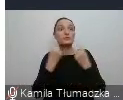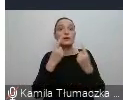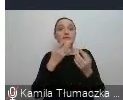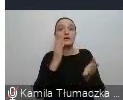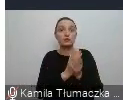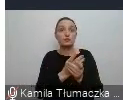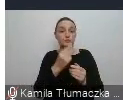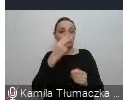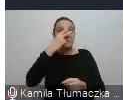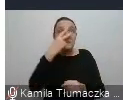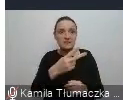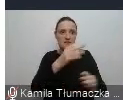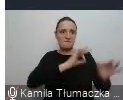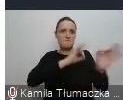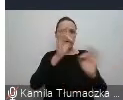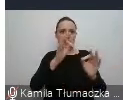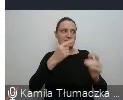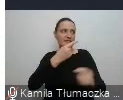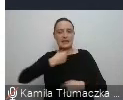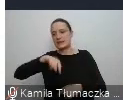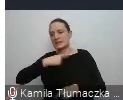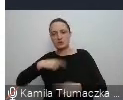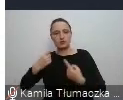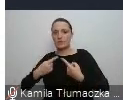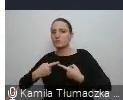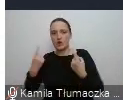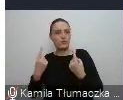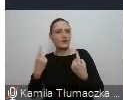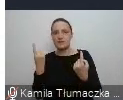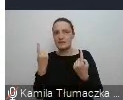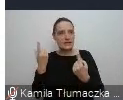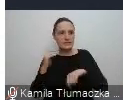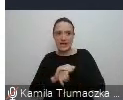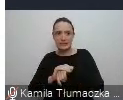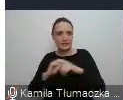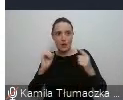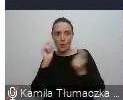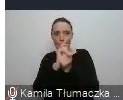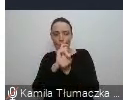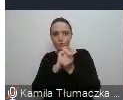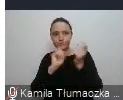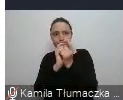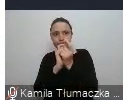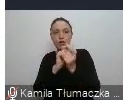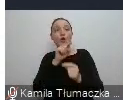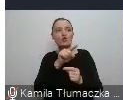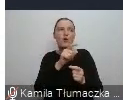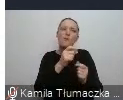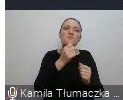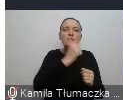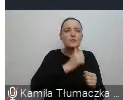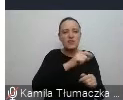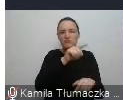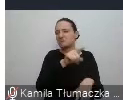uniknąć dostrzeżenia informacji, która się z tym naszym światopoglądem, czy naszą wypracowaną myślą kłóci, to staramy się podważyć jej